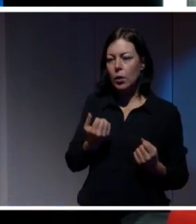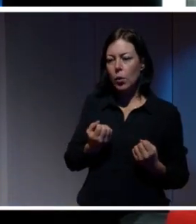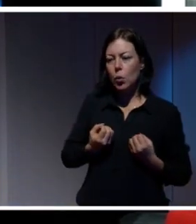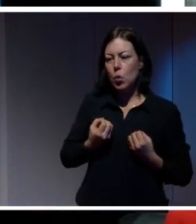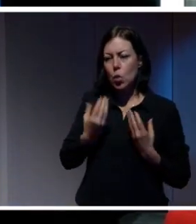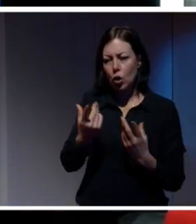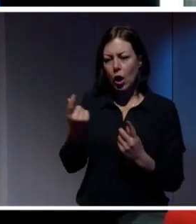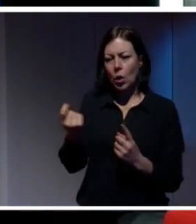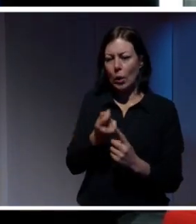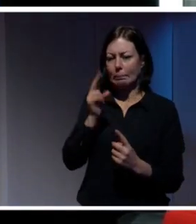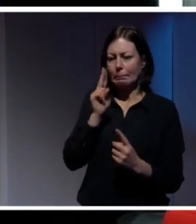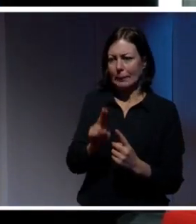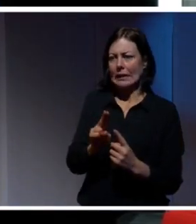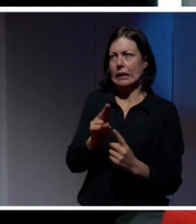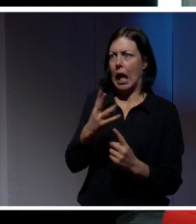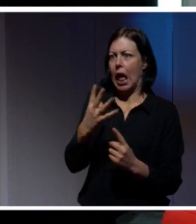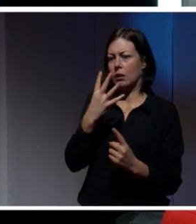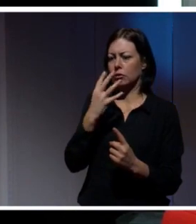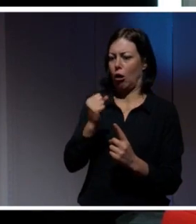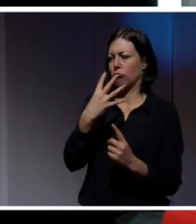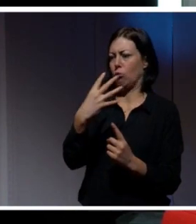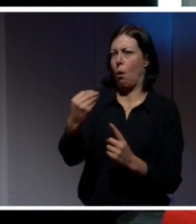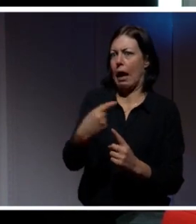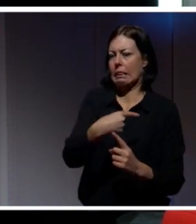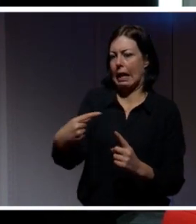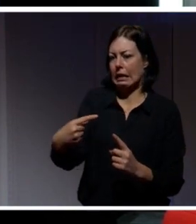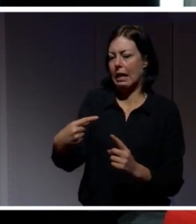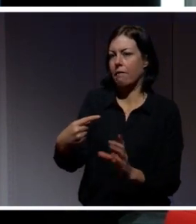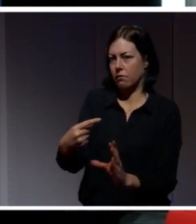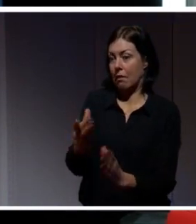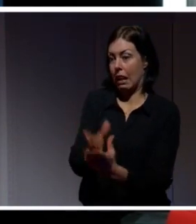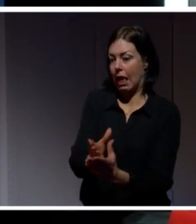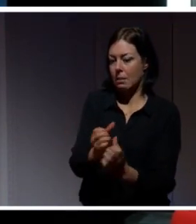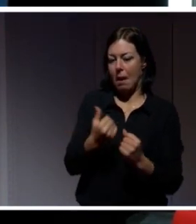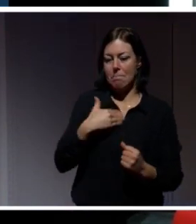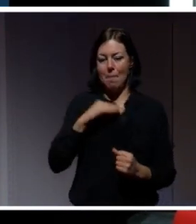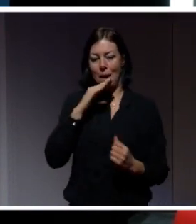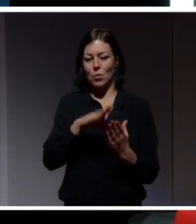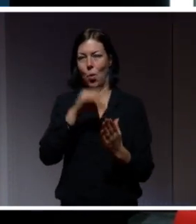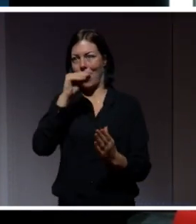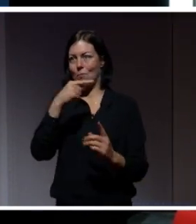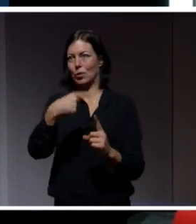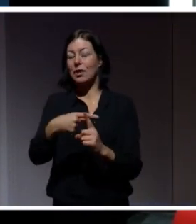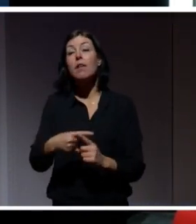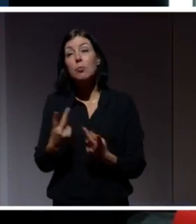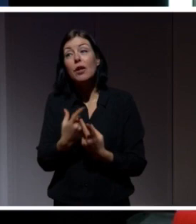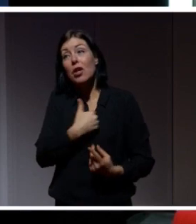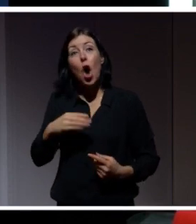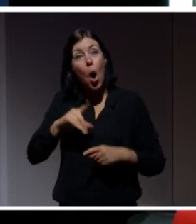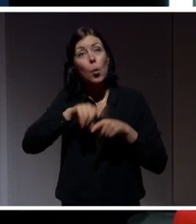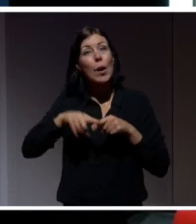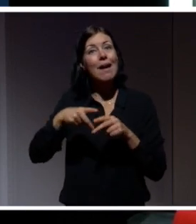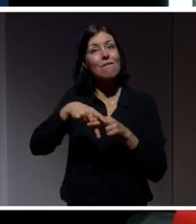tydligt tolkat negativt och hennes mamma tolkade det som någonting positivt. Så som ni ser så har vi massa olika verktyg för att kunna hantera